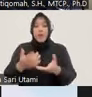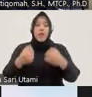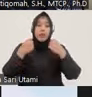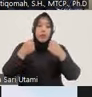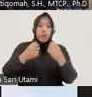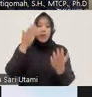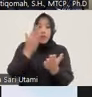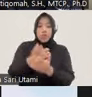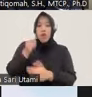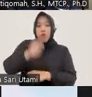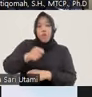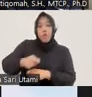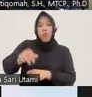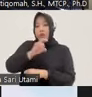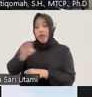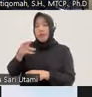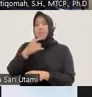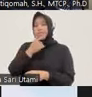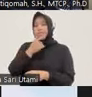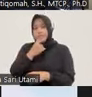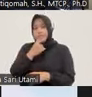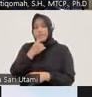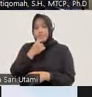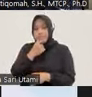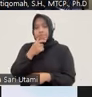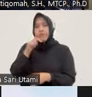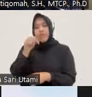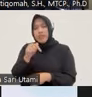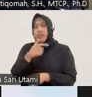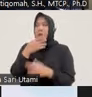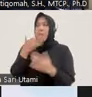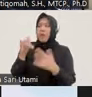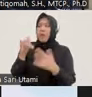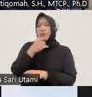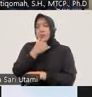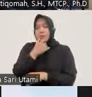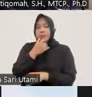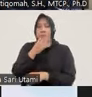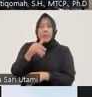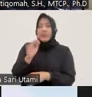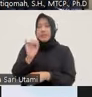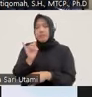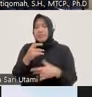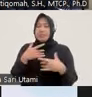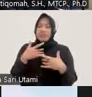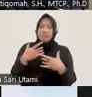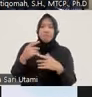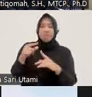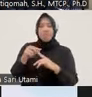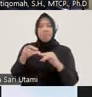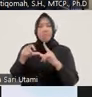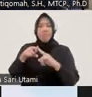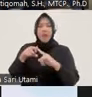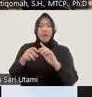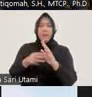penegakan hukum yang lainnya nah ini kan masih sangat apa ya masih sangat pragmatis apa yang kemudian dicantumkan di dalam naskah